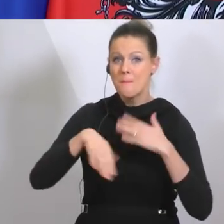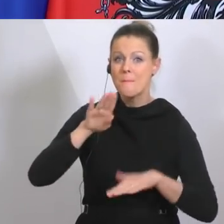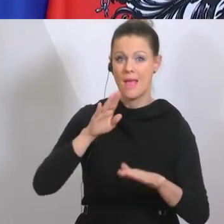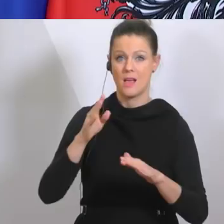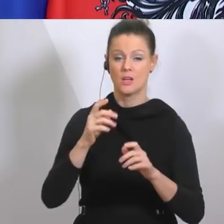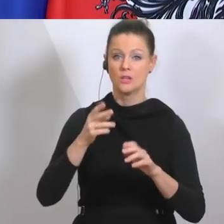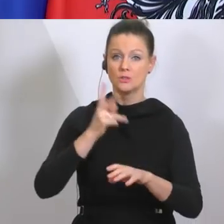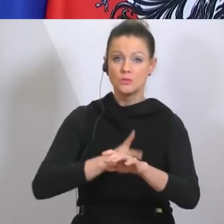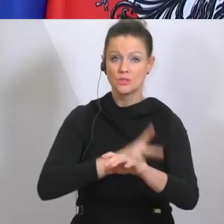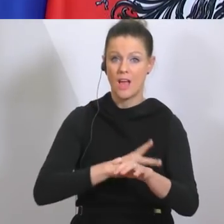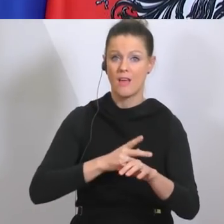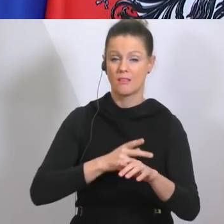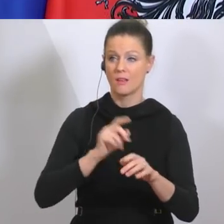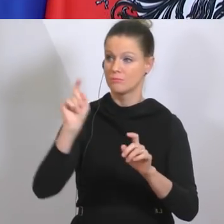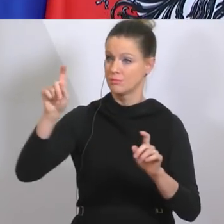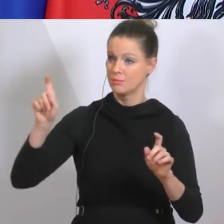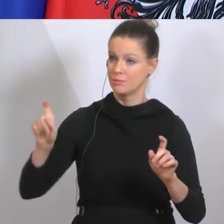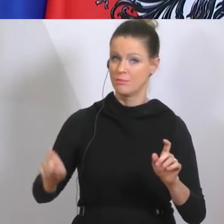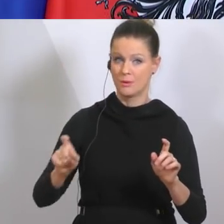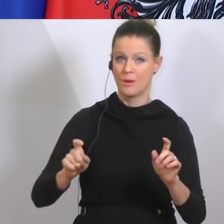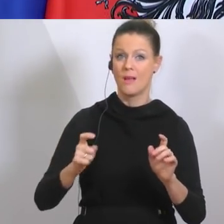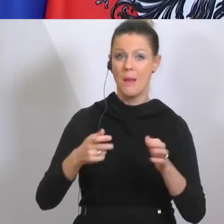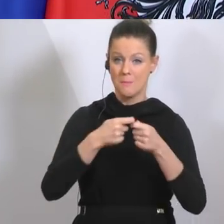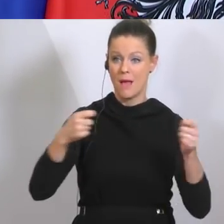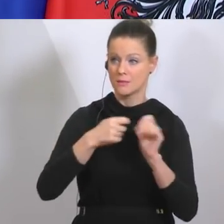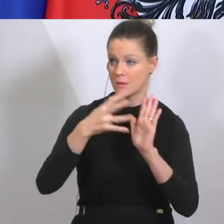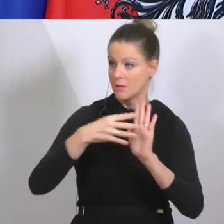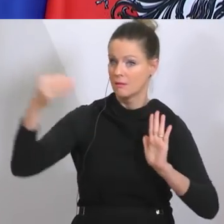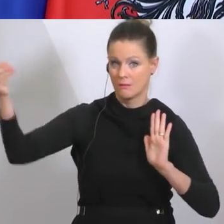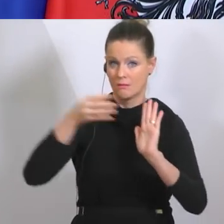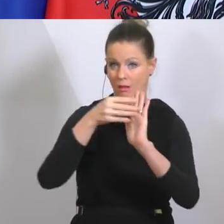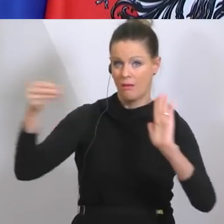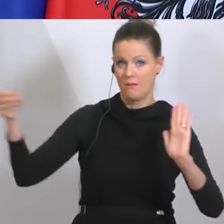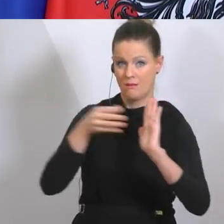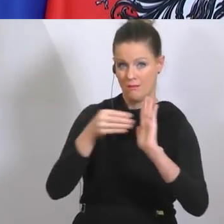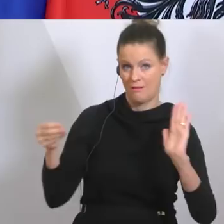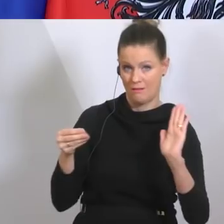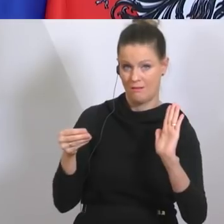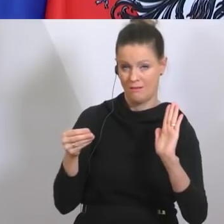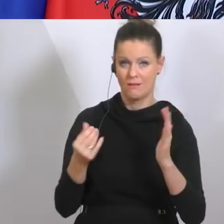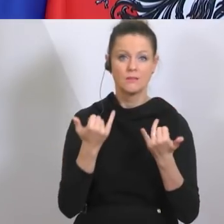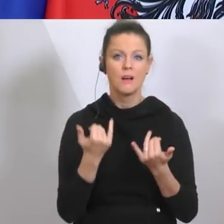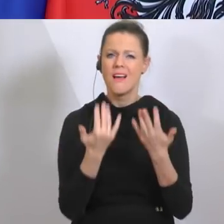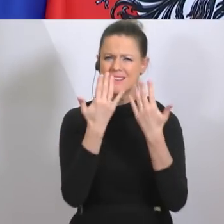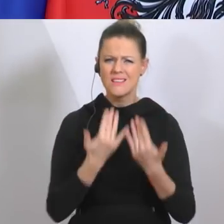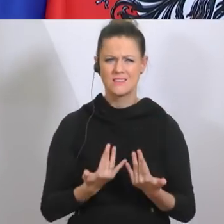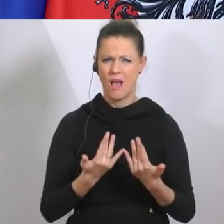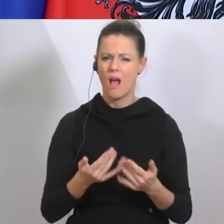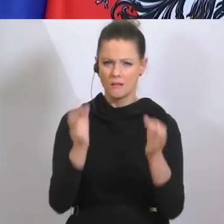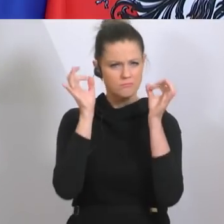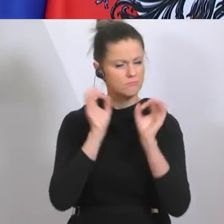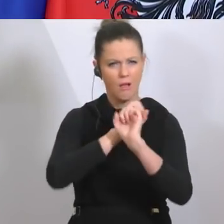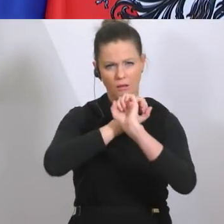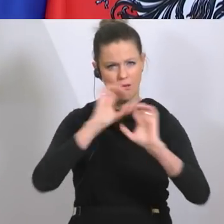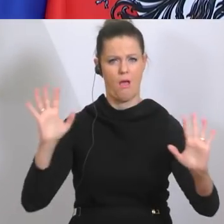ähnliche Maßnahmen, wie wir sie in Österreich setzen. Und die Zahlen sprechen hier eine eindeutige Sprache. Wir haben